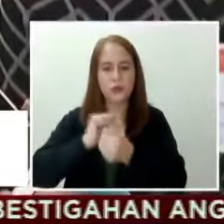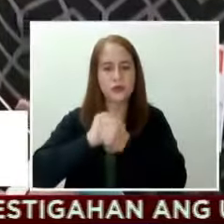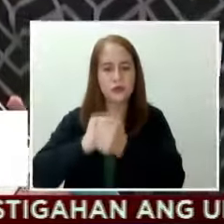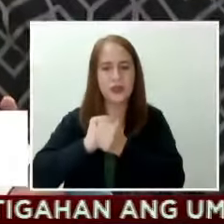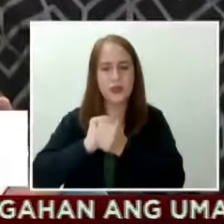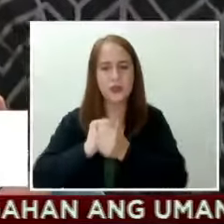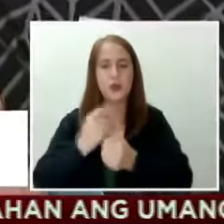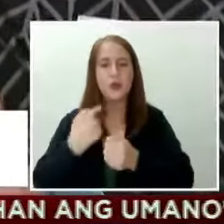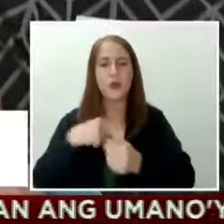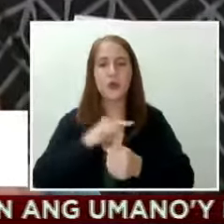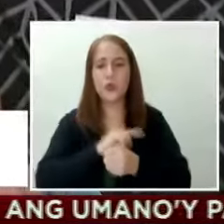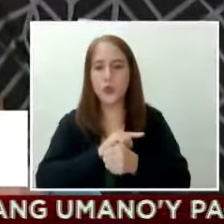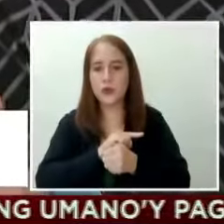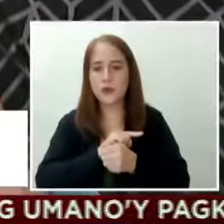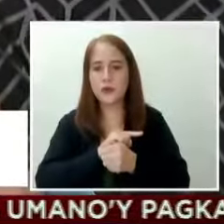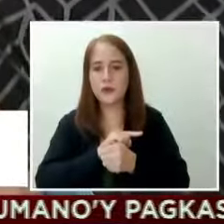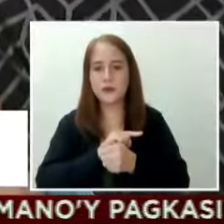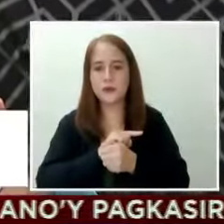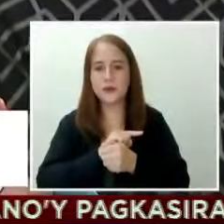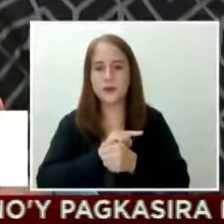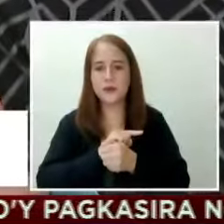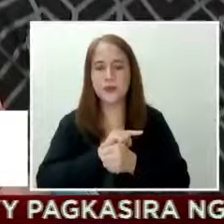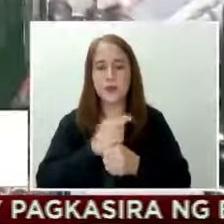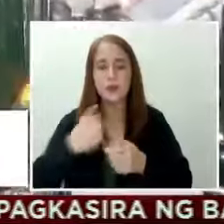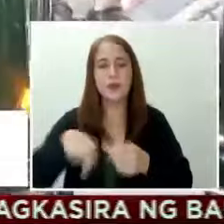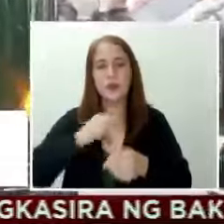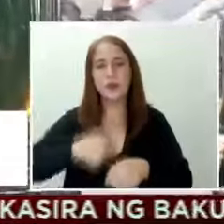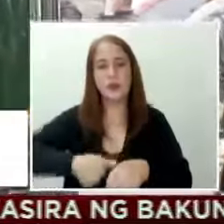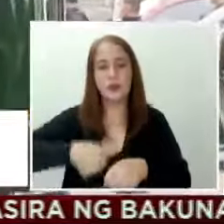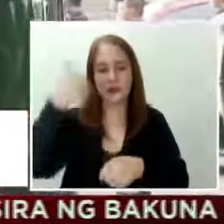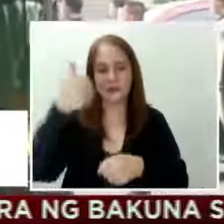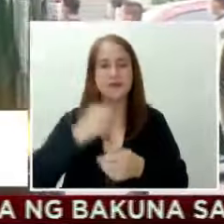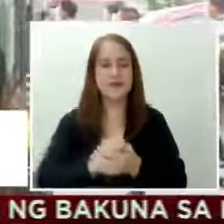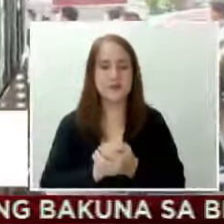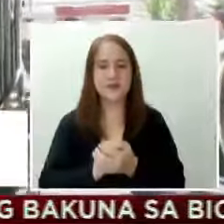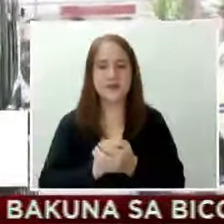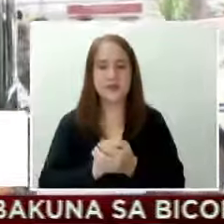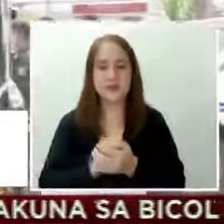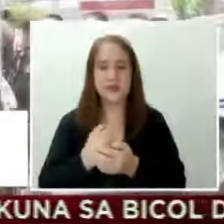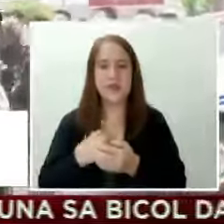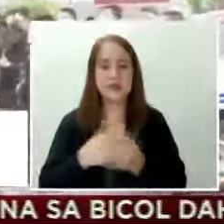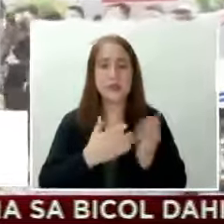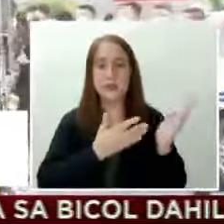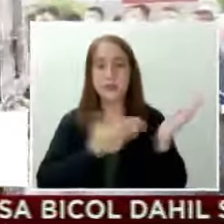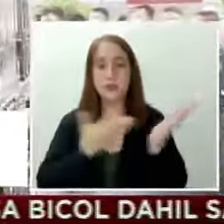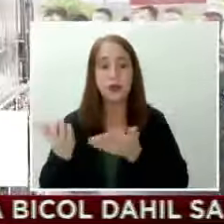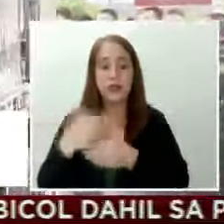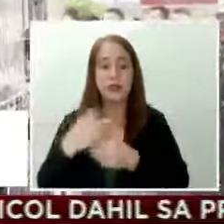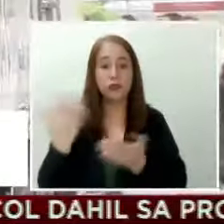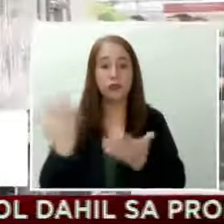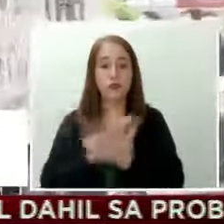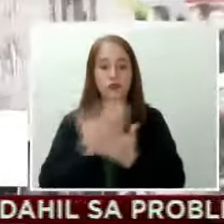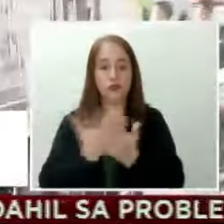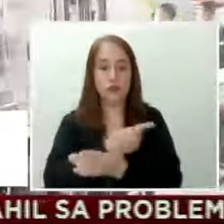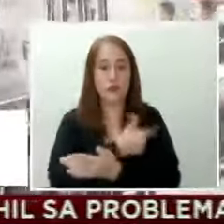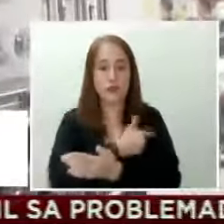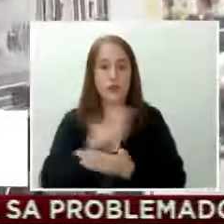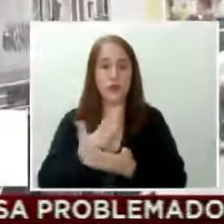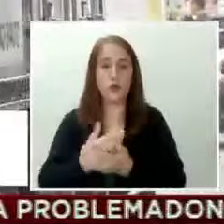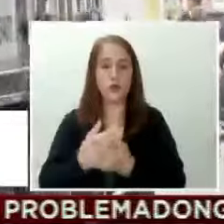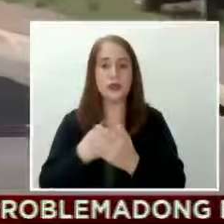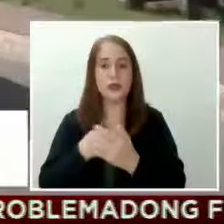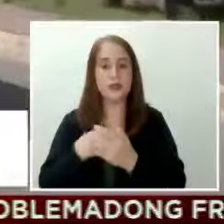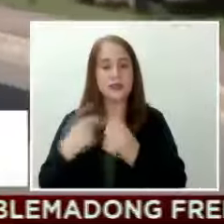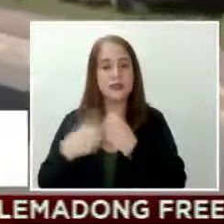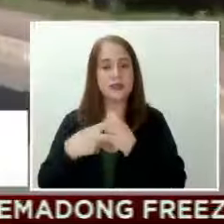we were, you know, that's prevail. At any other days. Inilagak muna ang mga bagong dating na bakuna sa cold storage facility